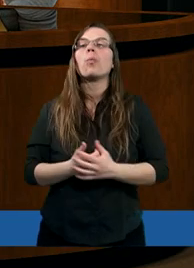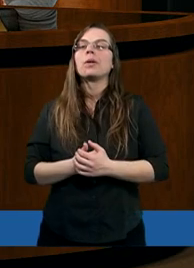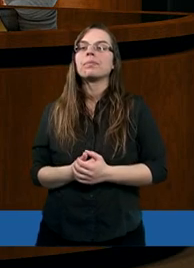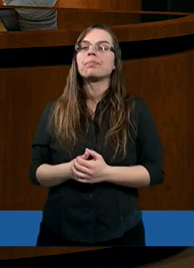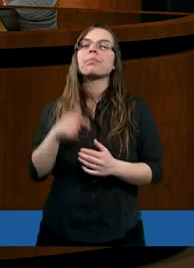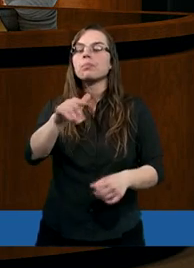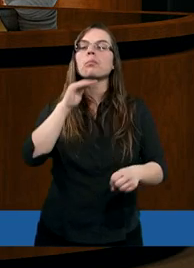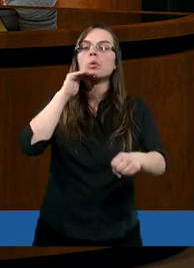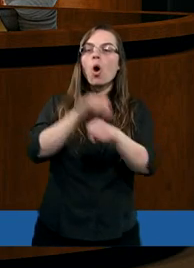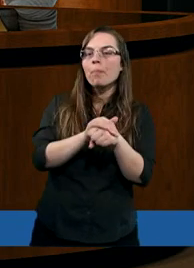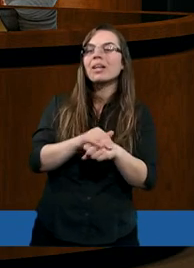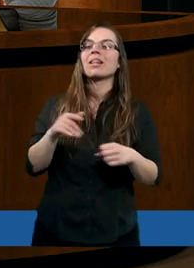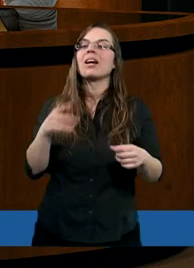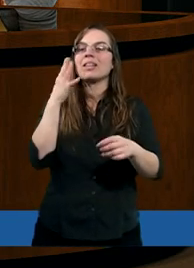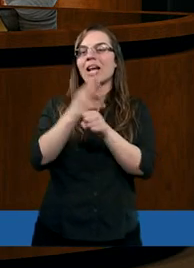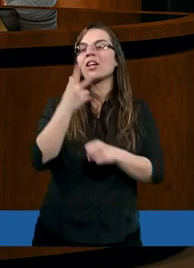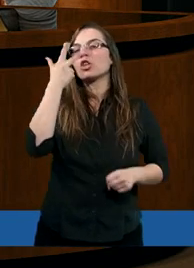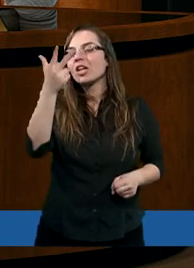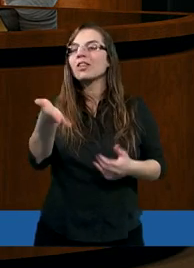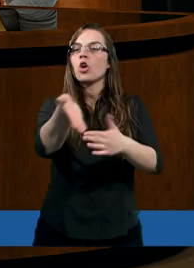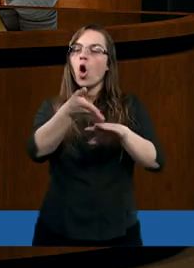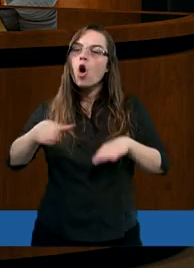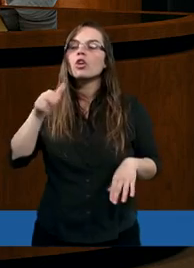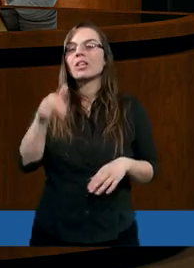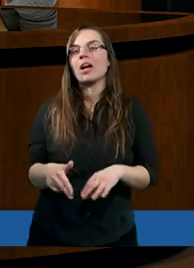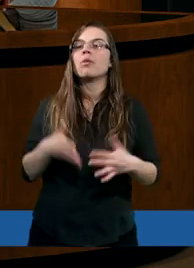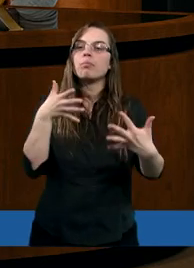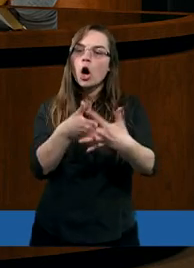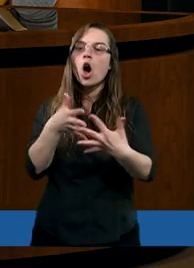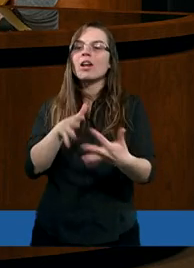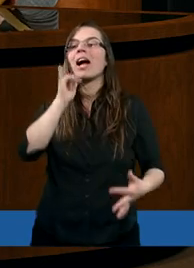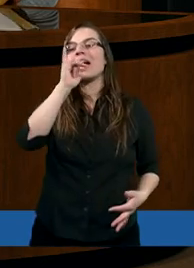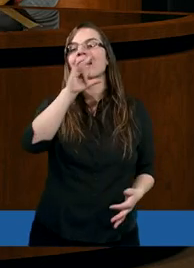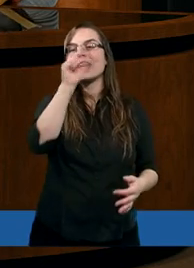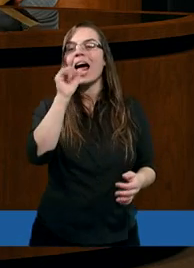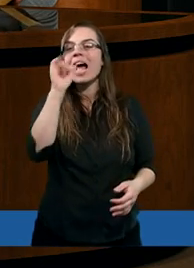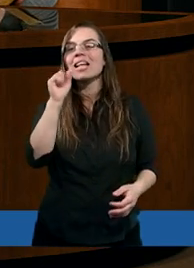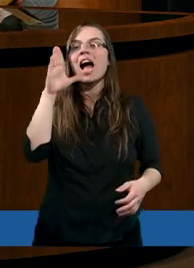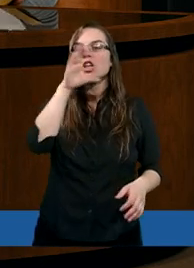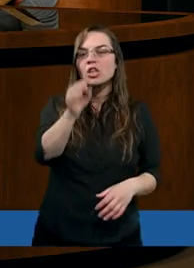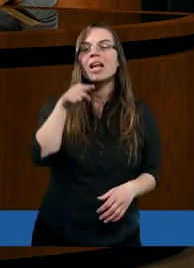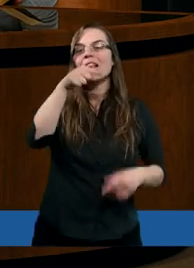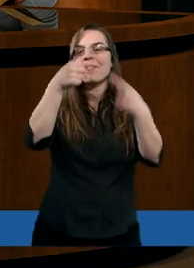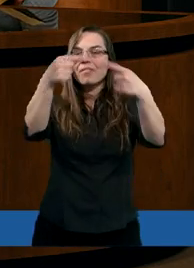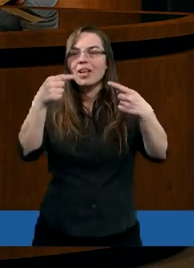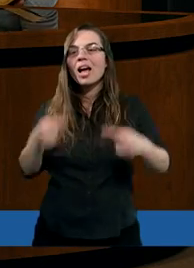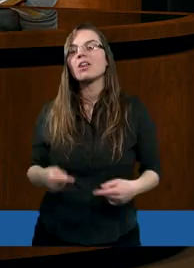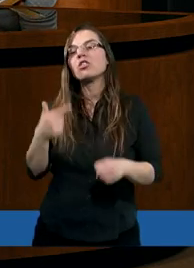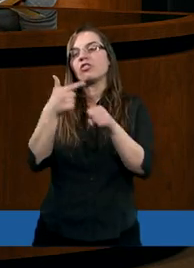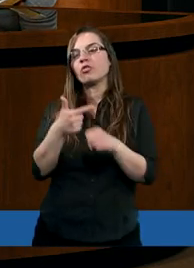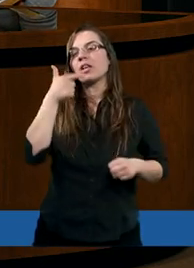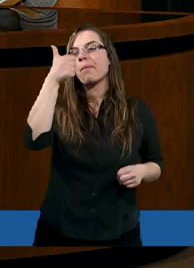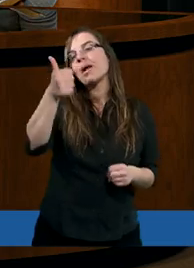to jest obietnica z 43 rozdziału proroctwa Izajasza i tam wiersz